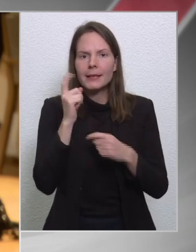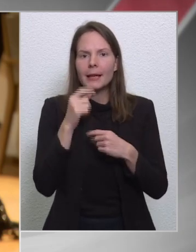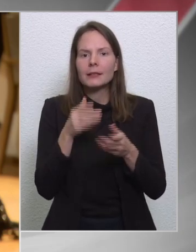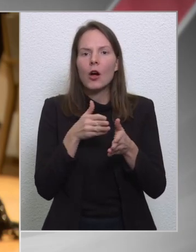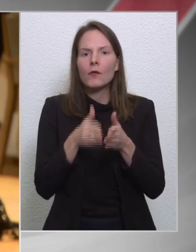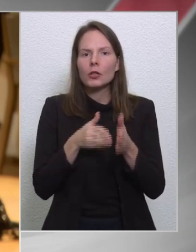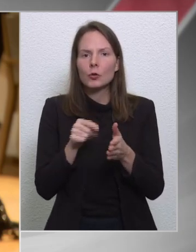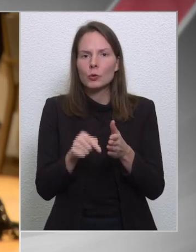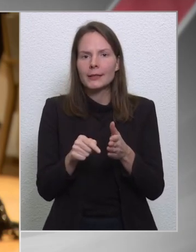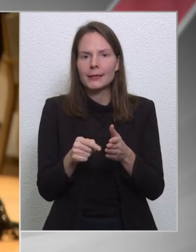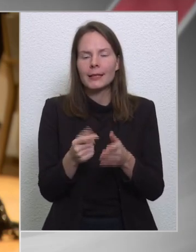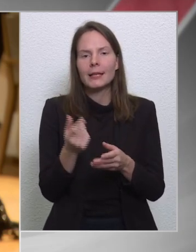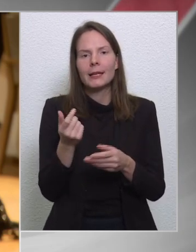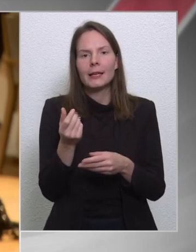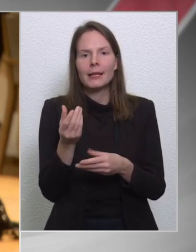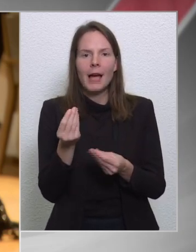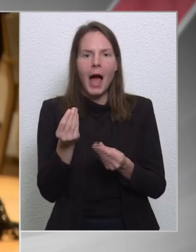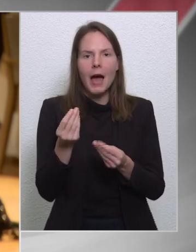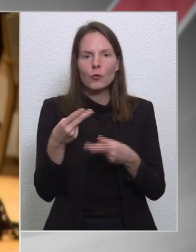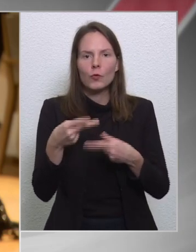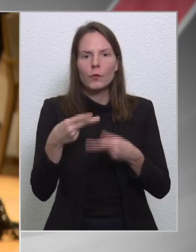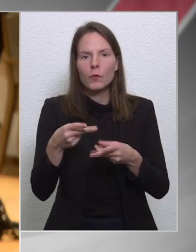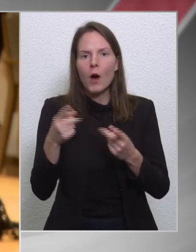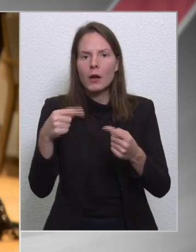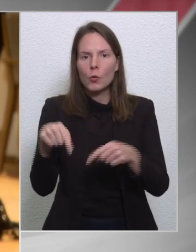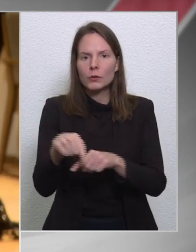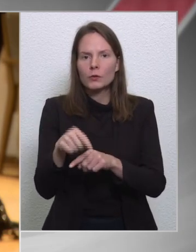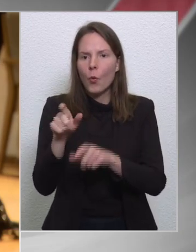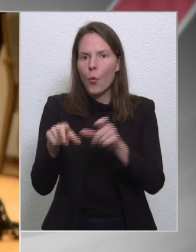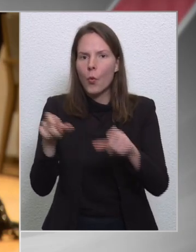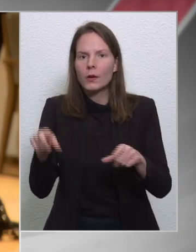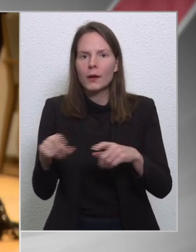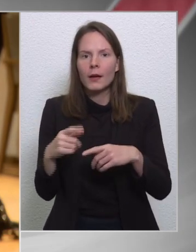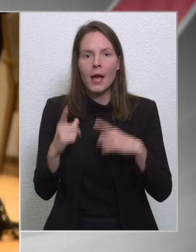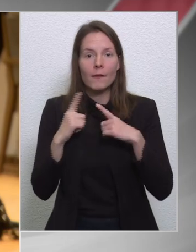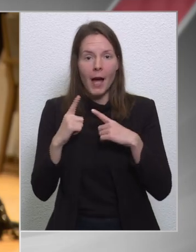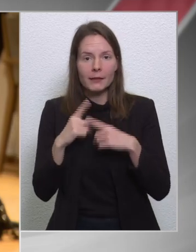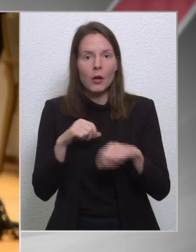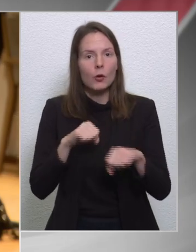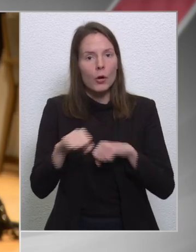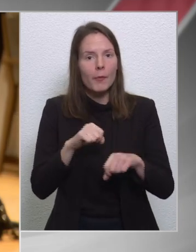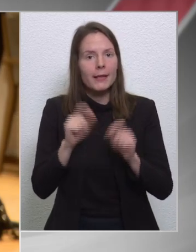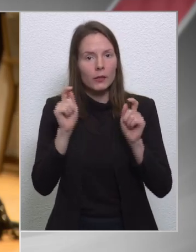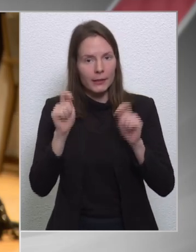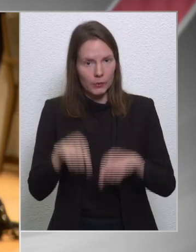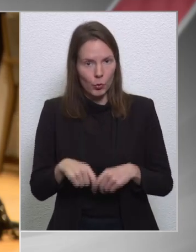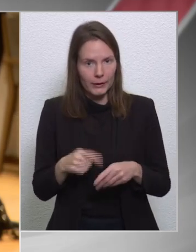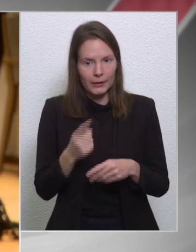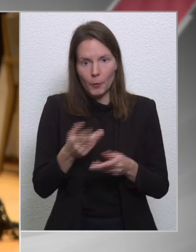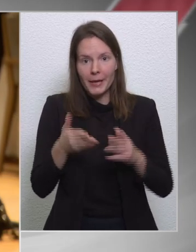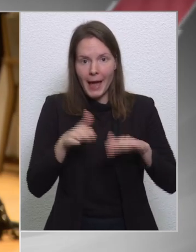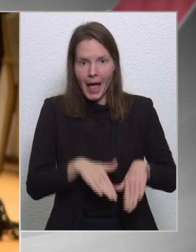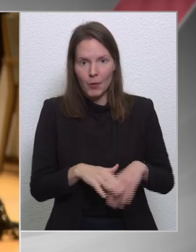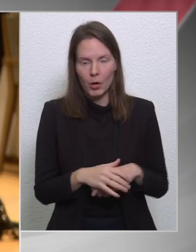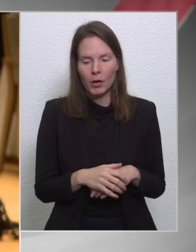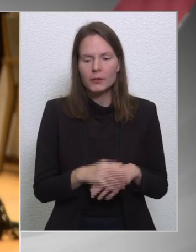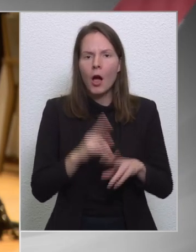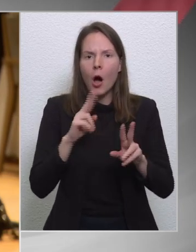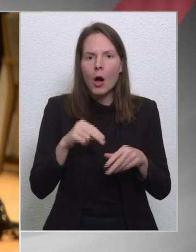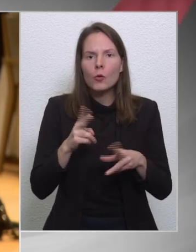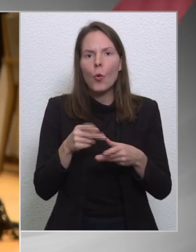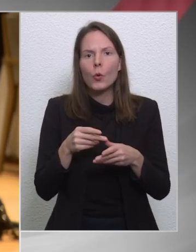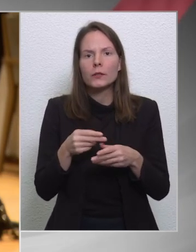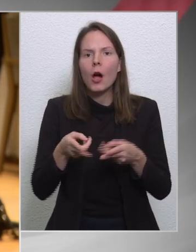árufúvarozók vártak egy kormányzati döntést, ami elmaradt, ami arról szólna, hogy a